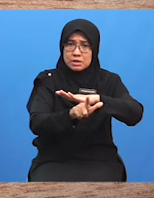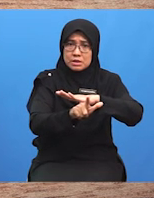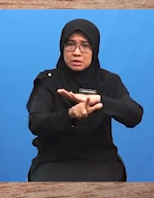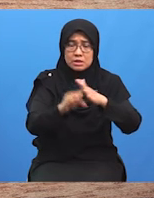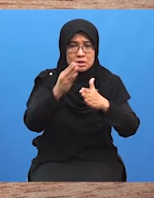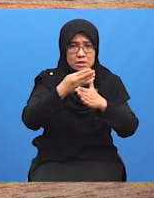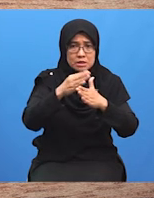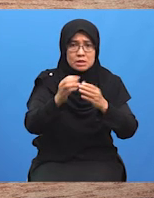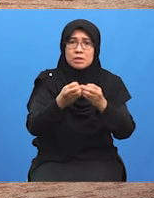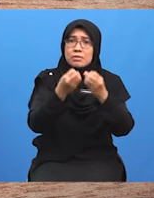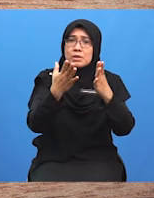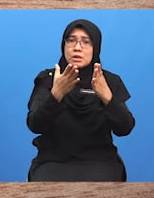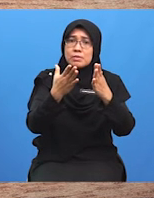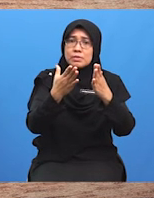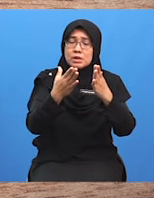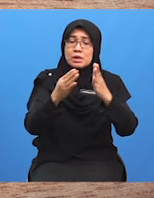beberapa buah negara